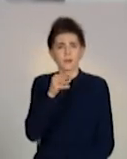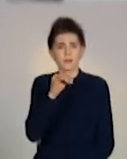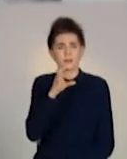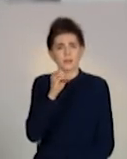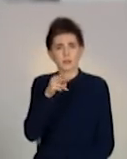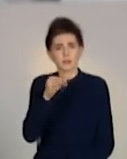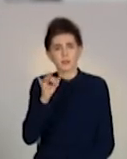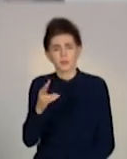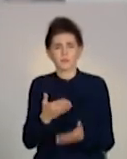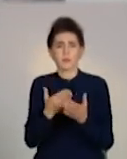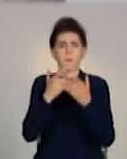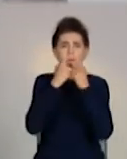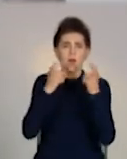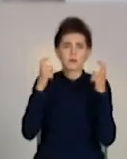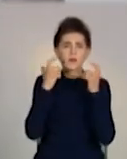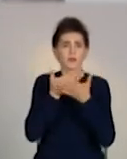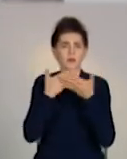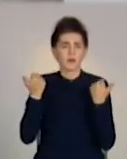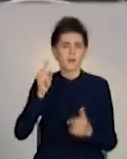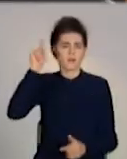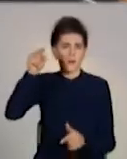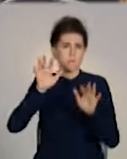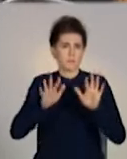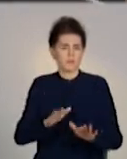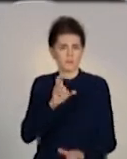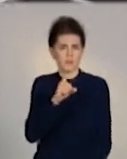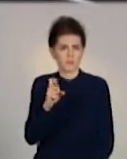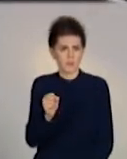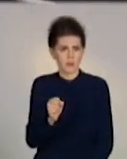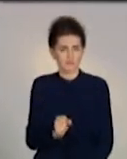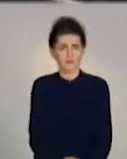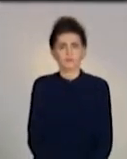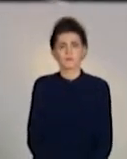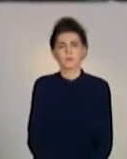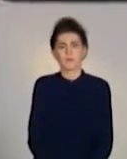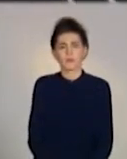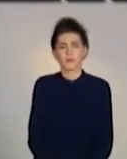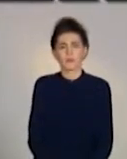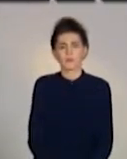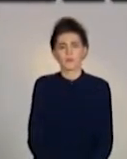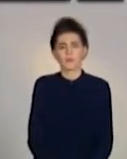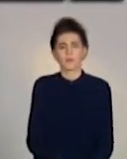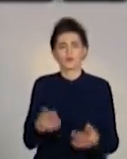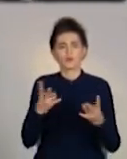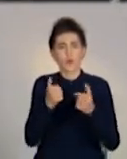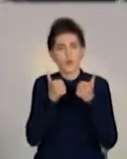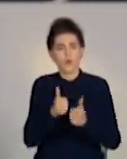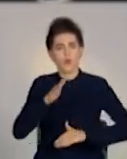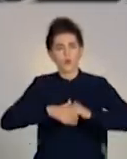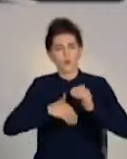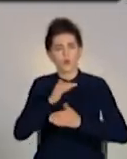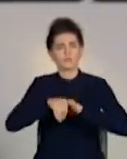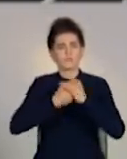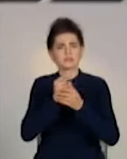антисептиків, ні масок немає на поставщиках. Добре, от промиваємо частини рук. Потім